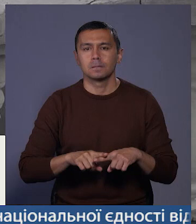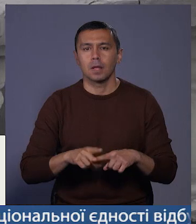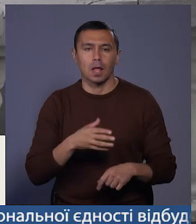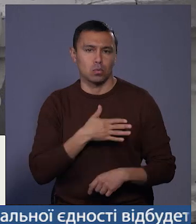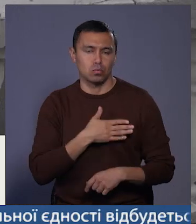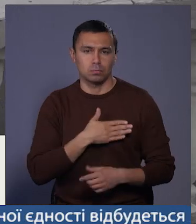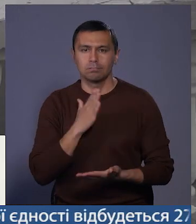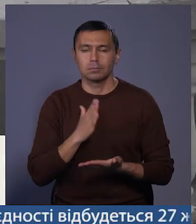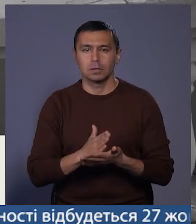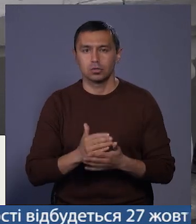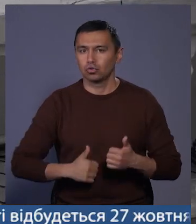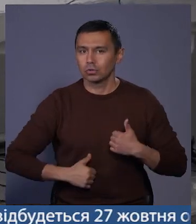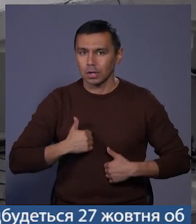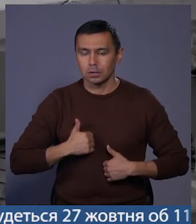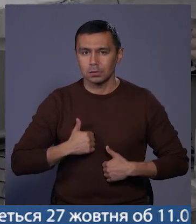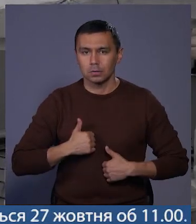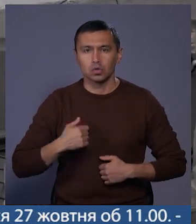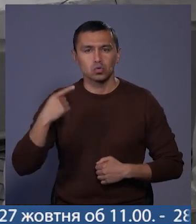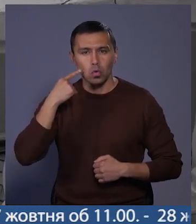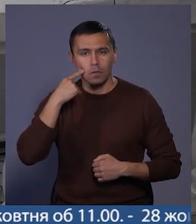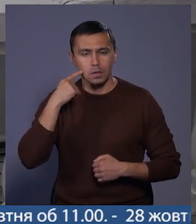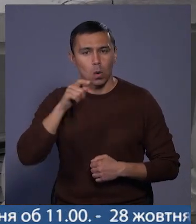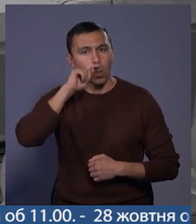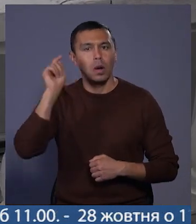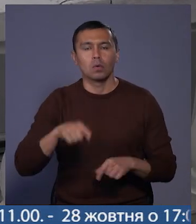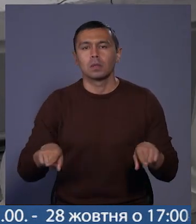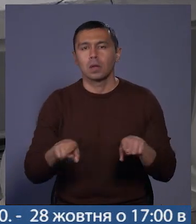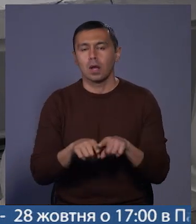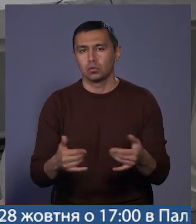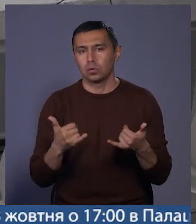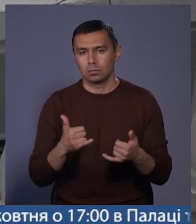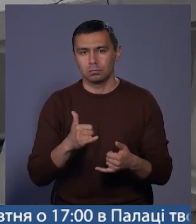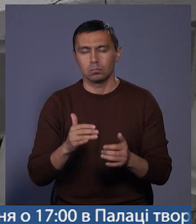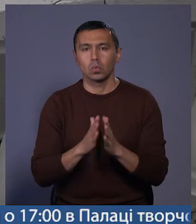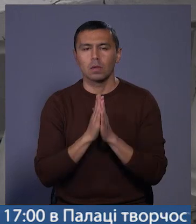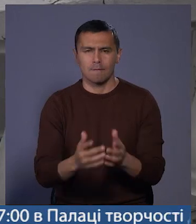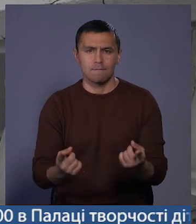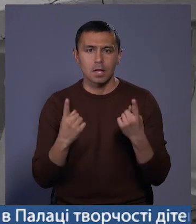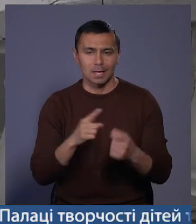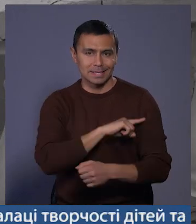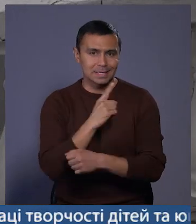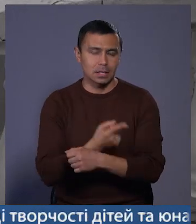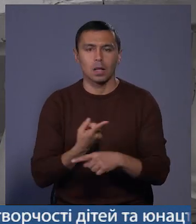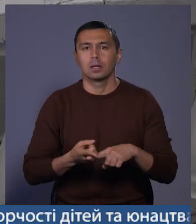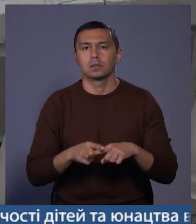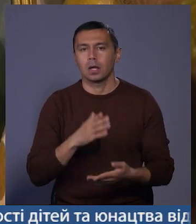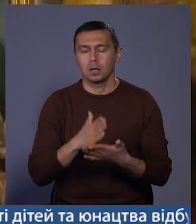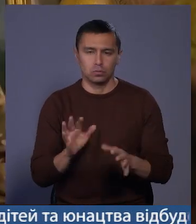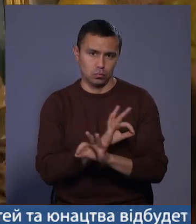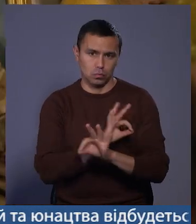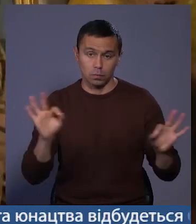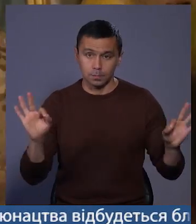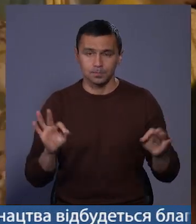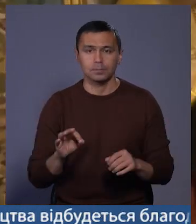душі мати честь, совість і за Україну, така сьогодні молитва велика, сильна, це є чудово.